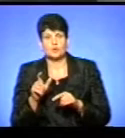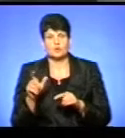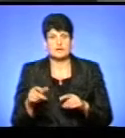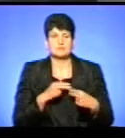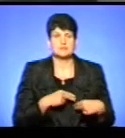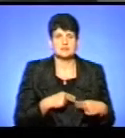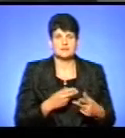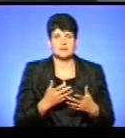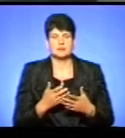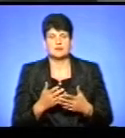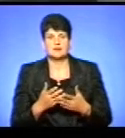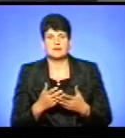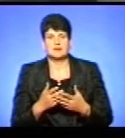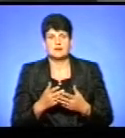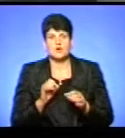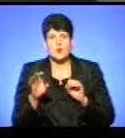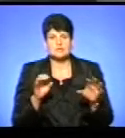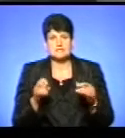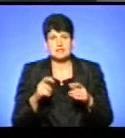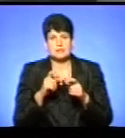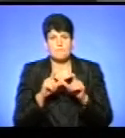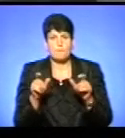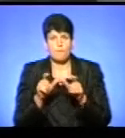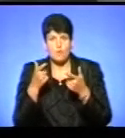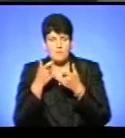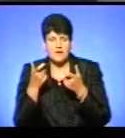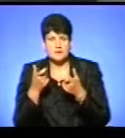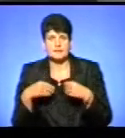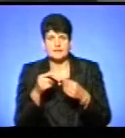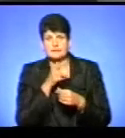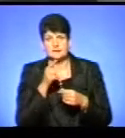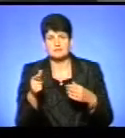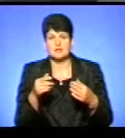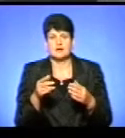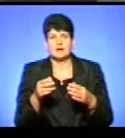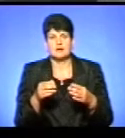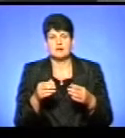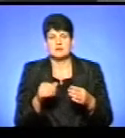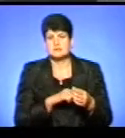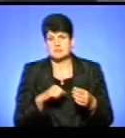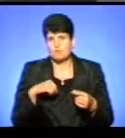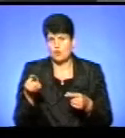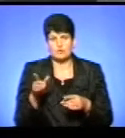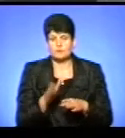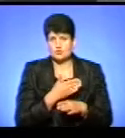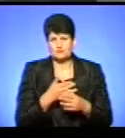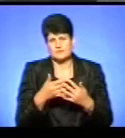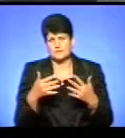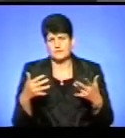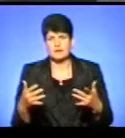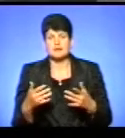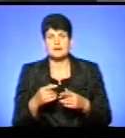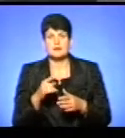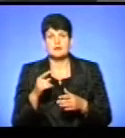працівників, розіслати попередження, дати термін для добровільного демонтажу і так далі. Тобто, питання в тому, що якісь